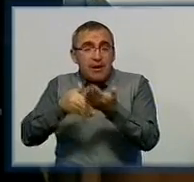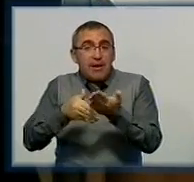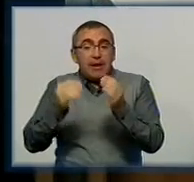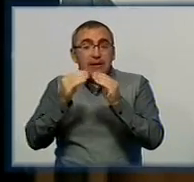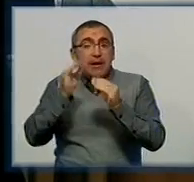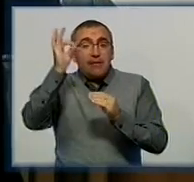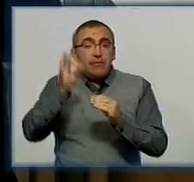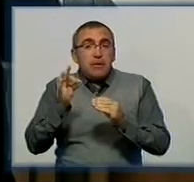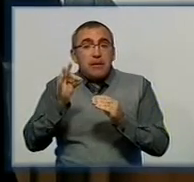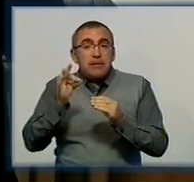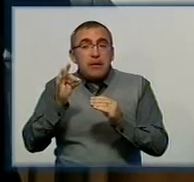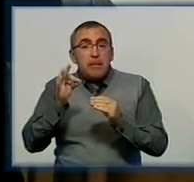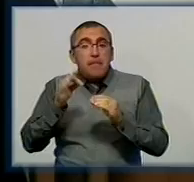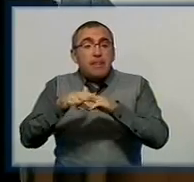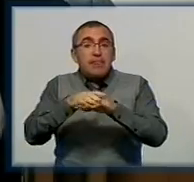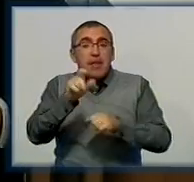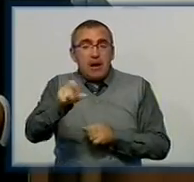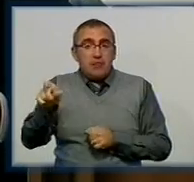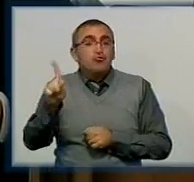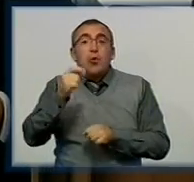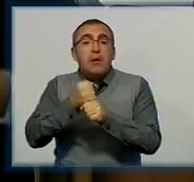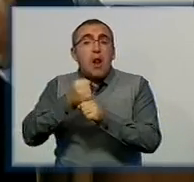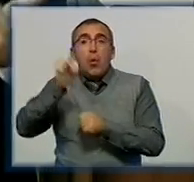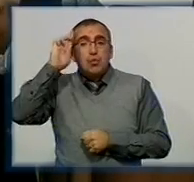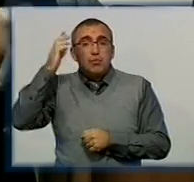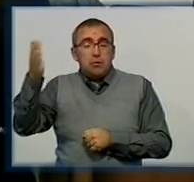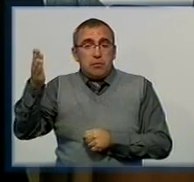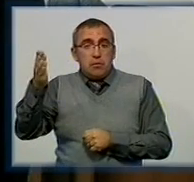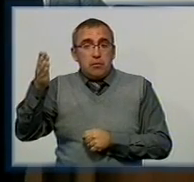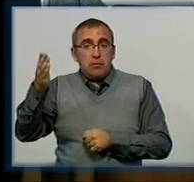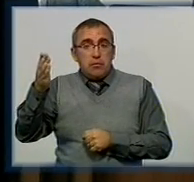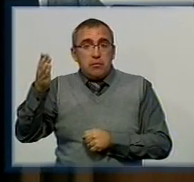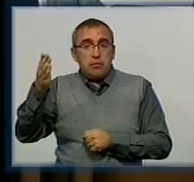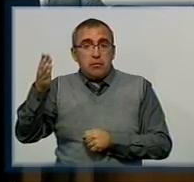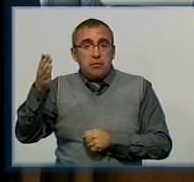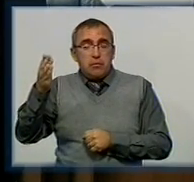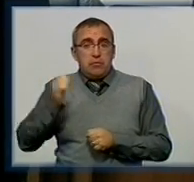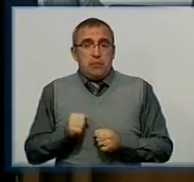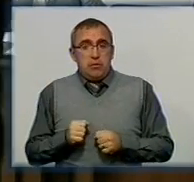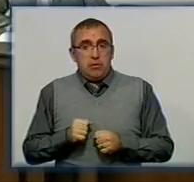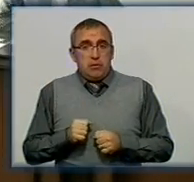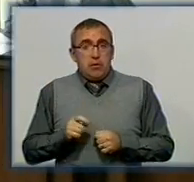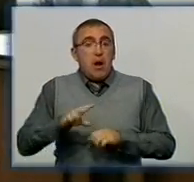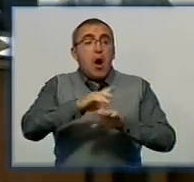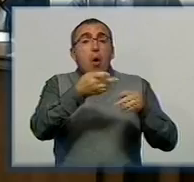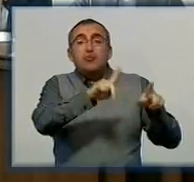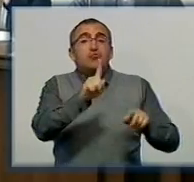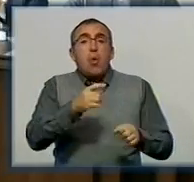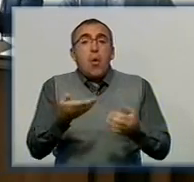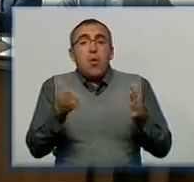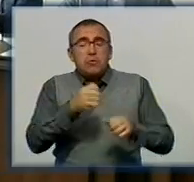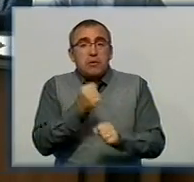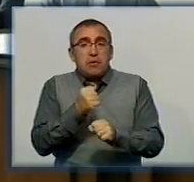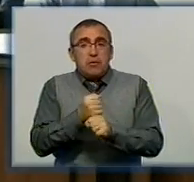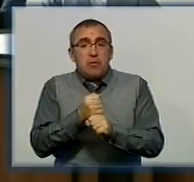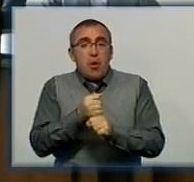% населення. Від що робить державство? Учить, лісно охоронять. А остальним, що робити людям,